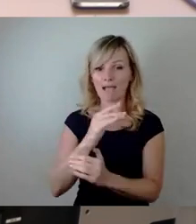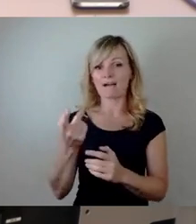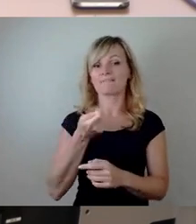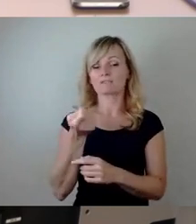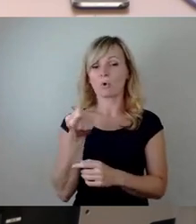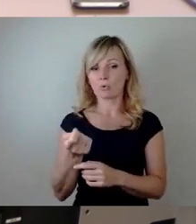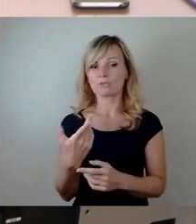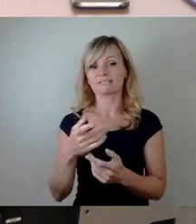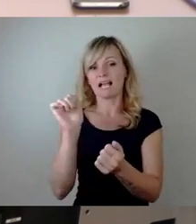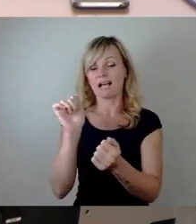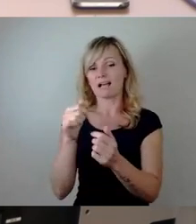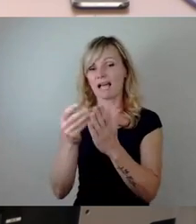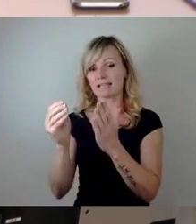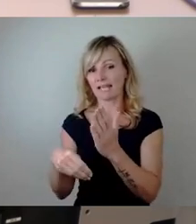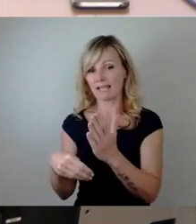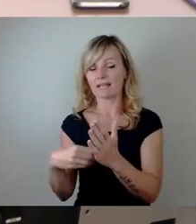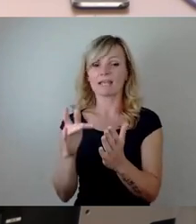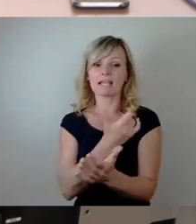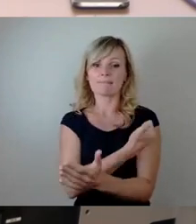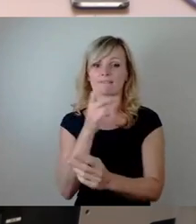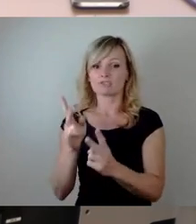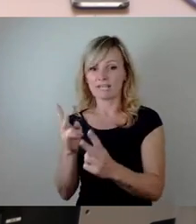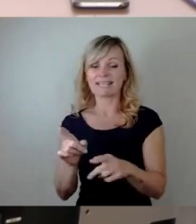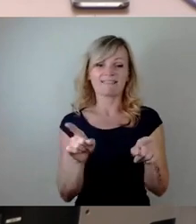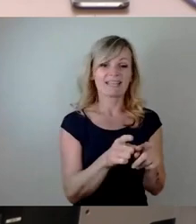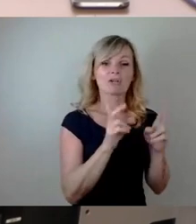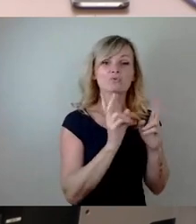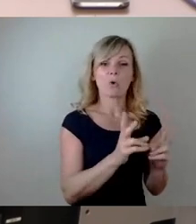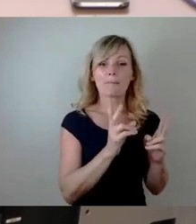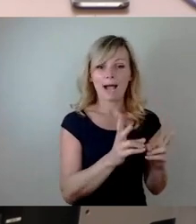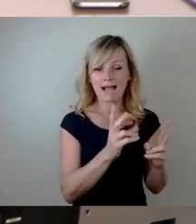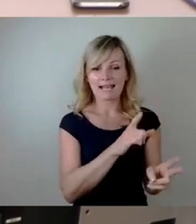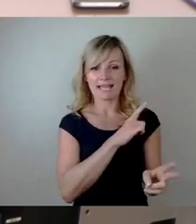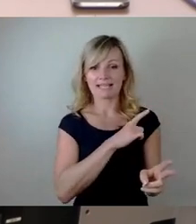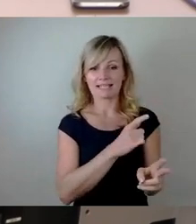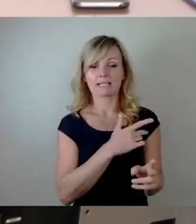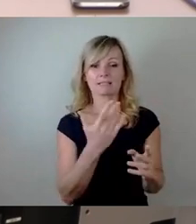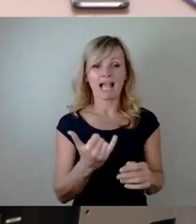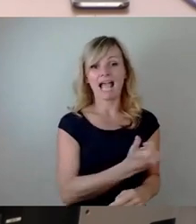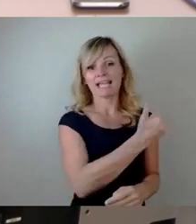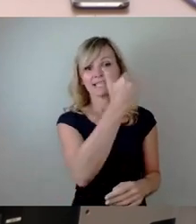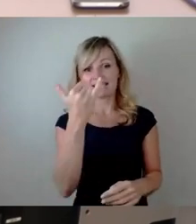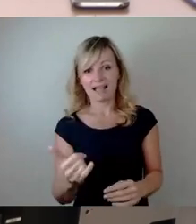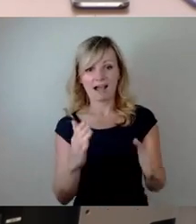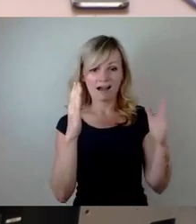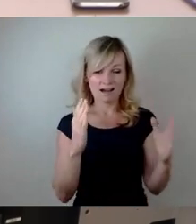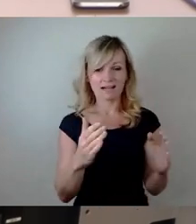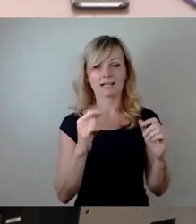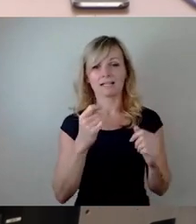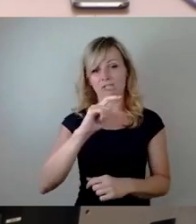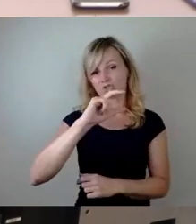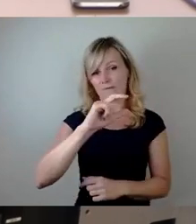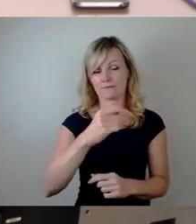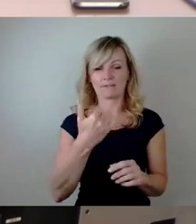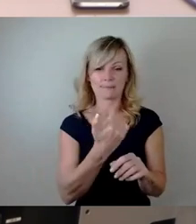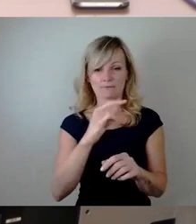Impfschäden vorliegen, wie es sonst bei herkömmlichen Impfstoffen jährlich üblich war. Beim